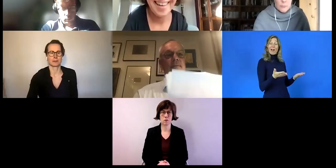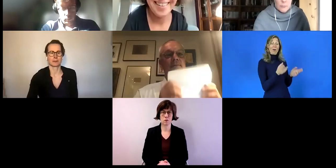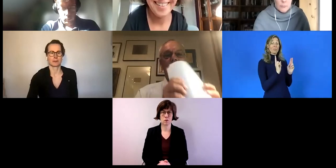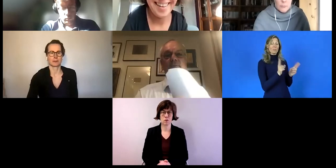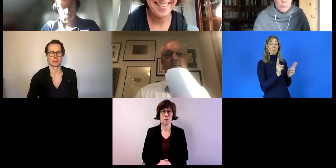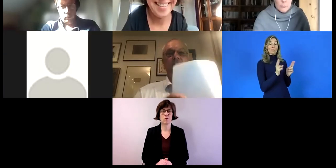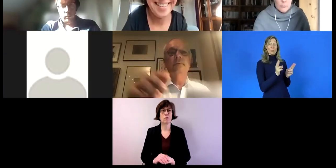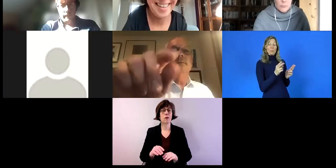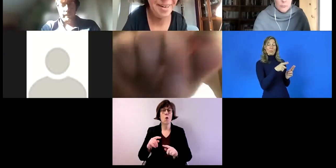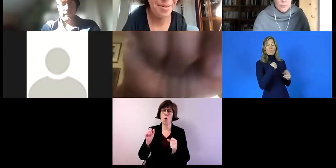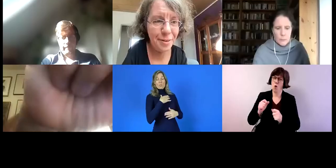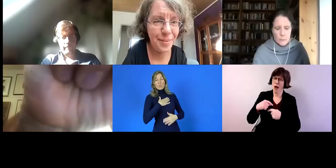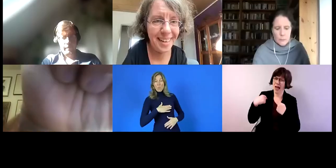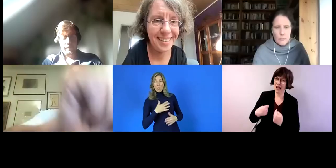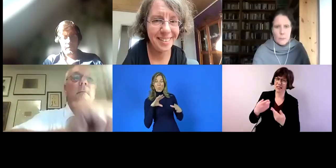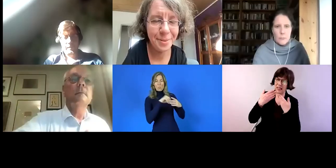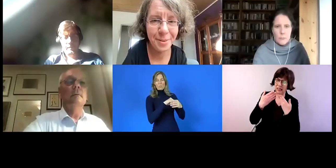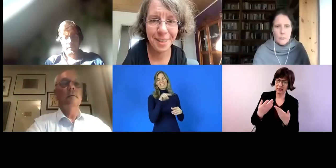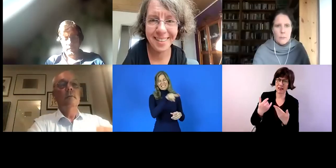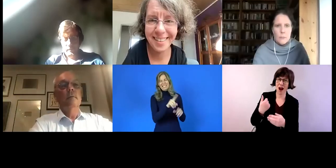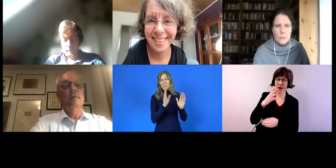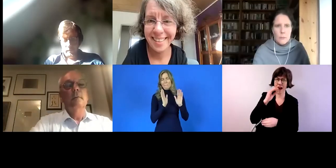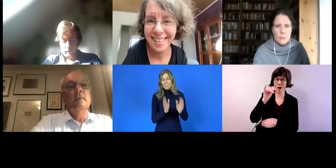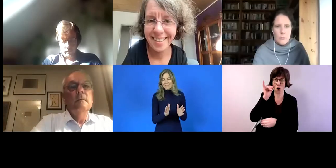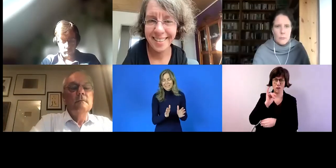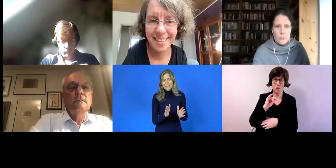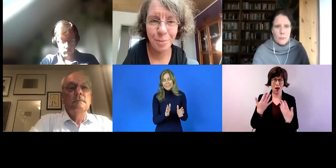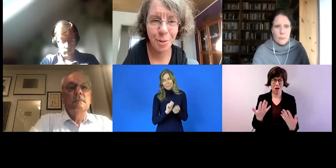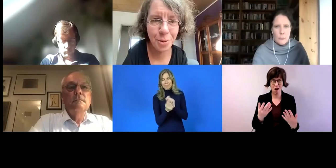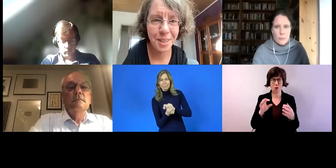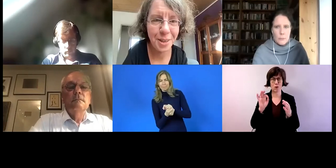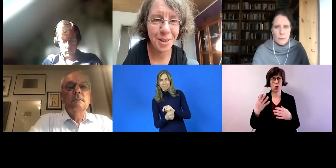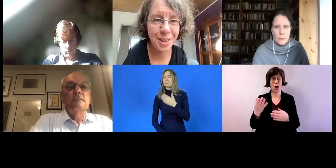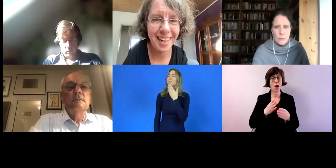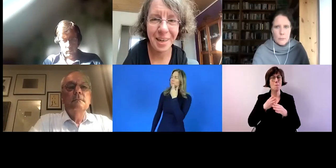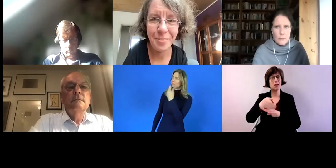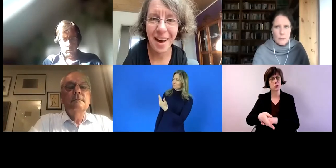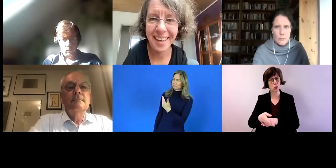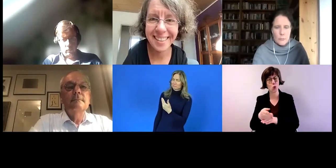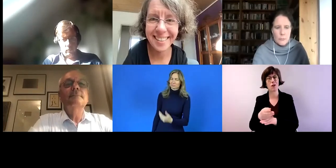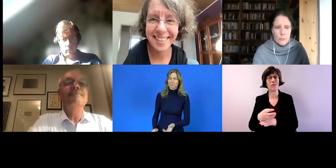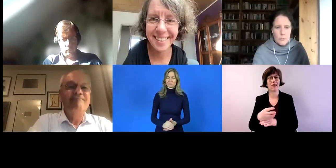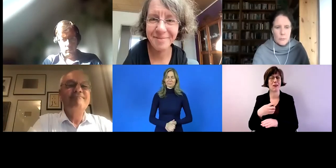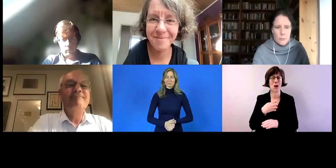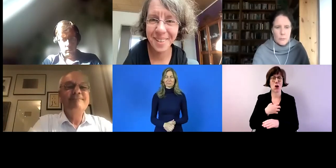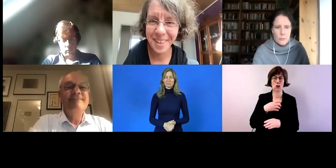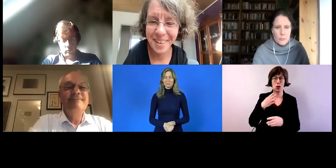Ganz herzlichen Dank, Herr Wolfmeier, für diesen Besuch in der Steiermark.